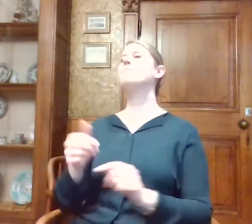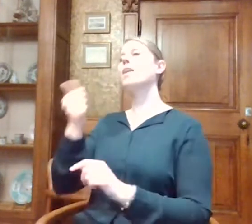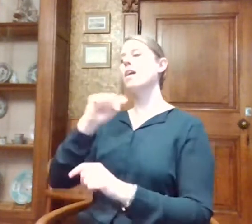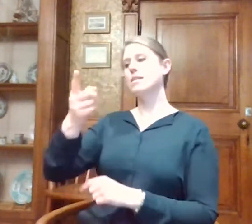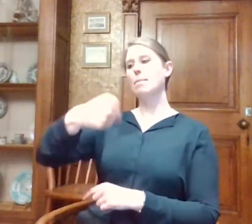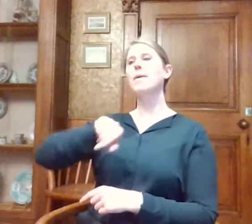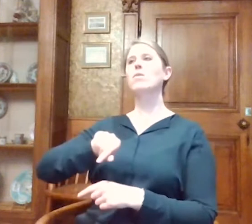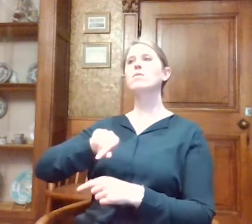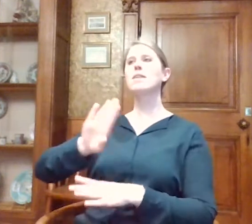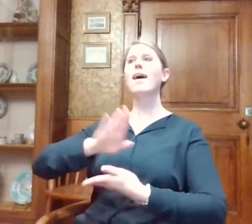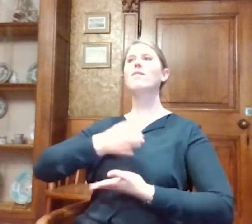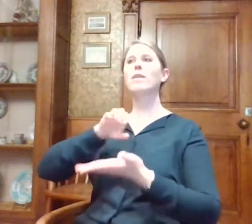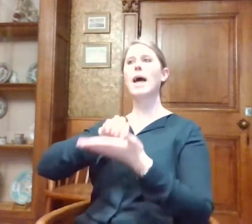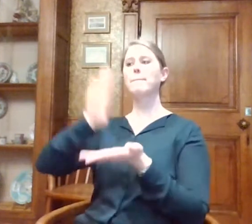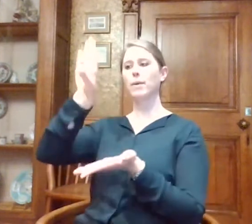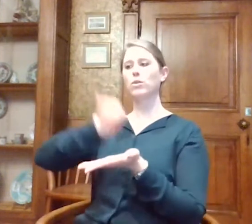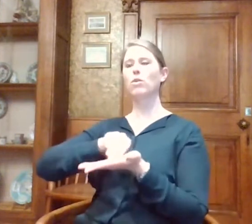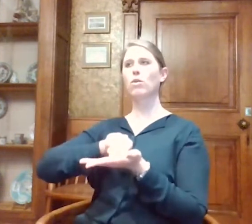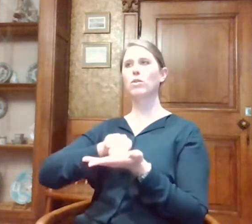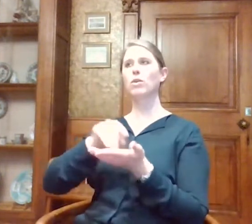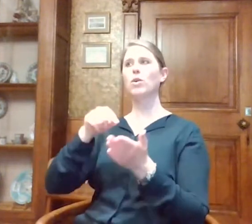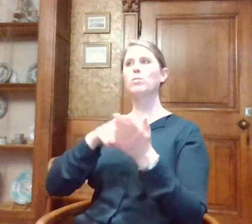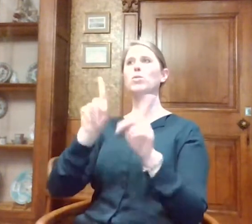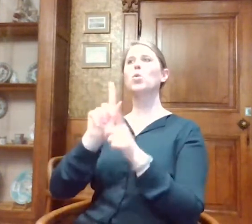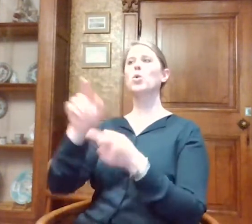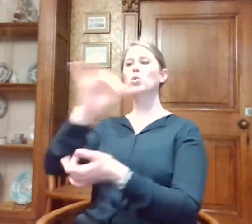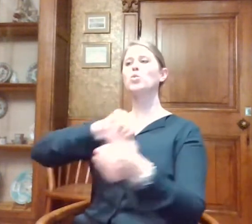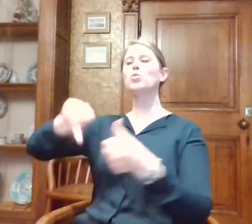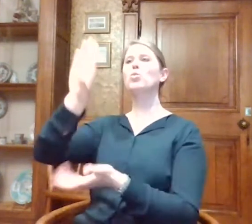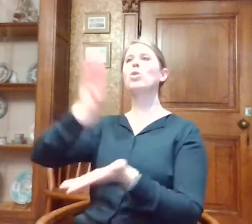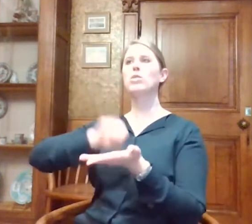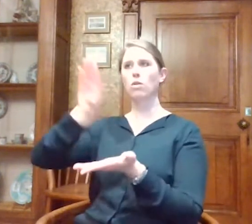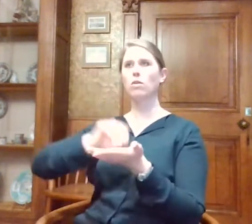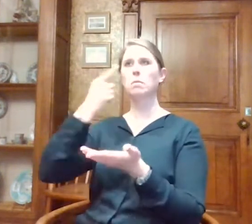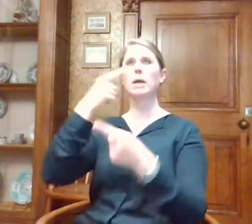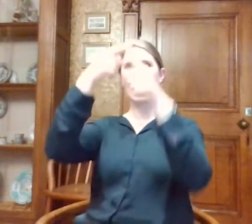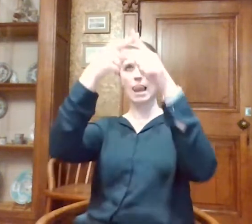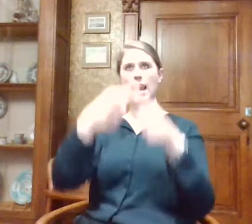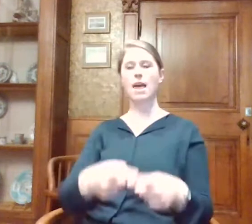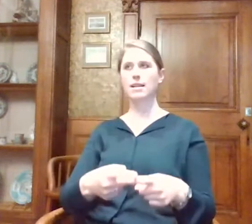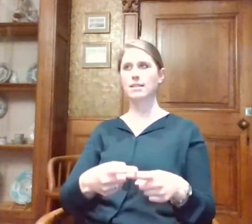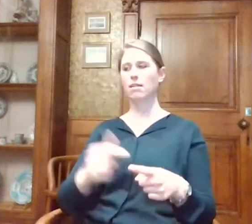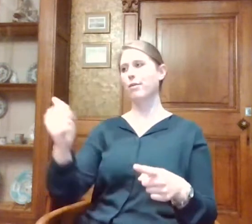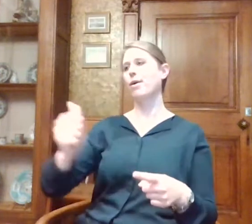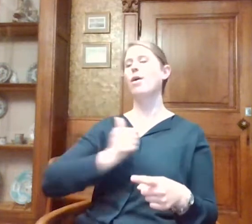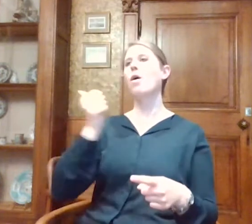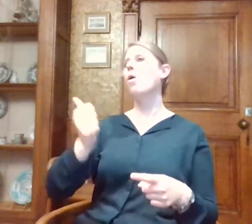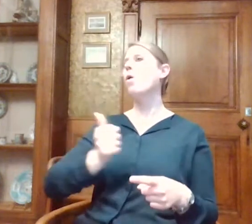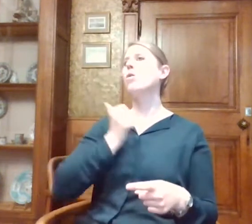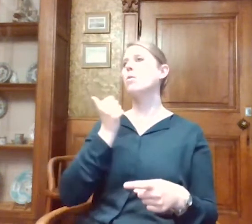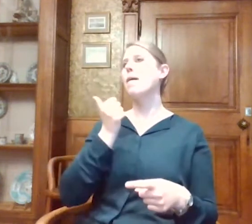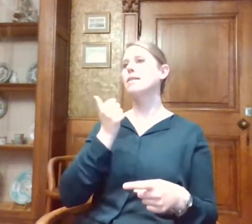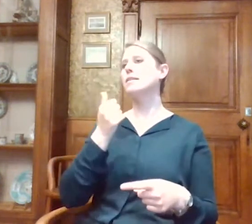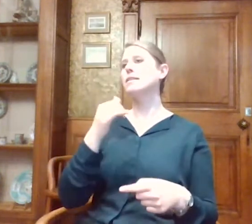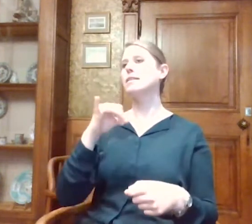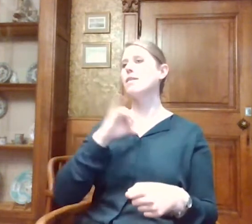als je bij ons de erfgoed hebt gedownload, je moet altijd de tour ook nog downloaden. Dus dan kijk je in de lijst. Automatisch staat